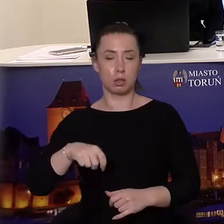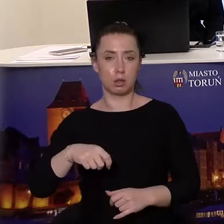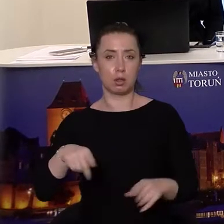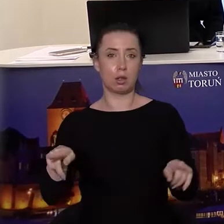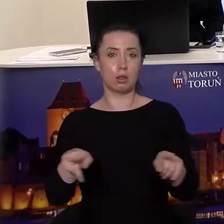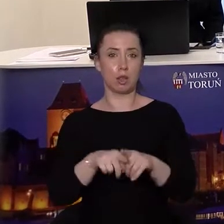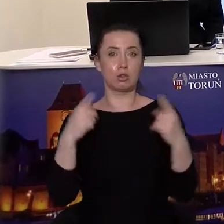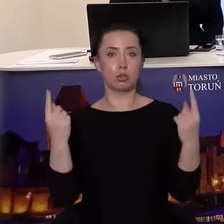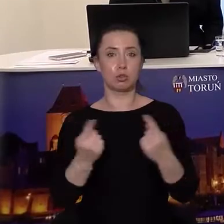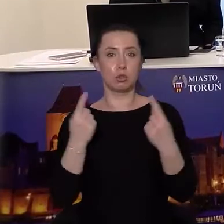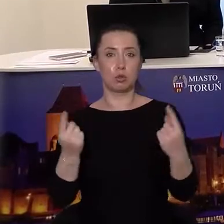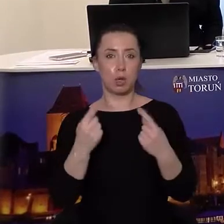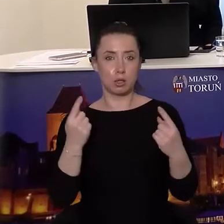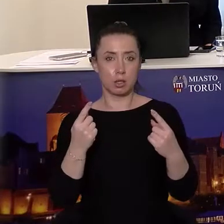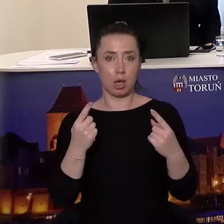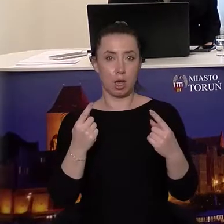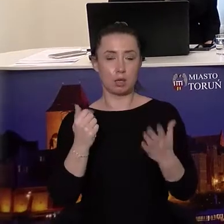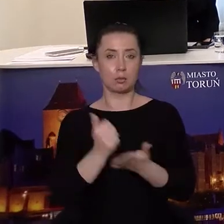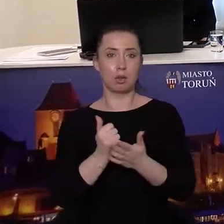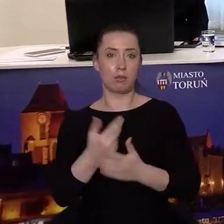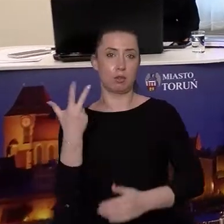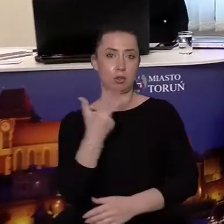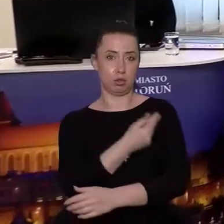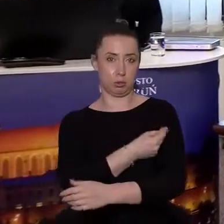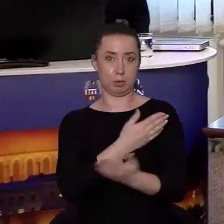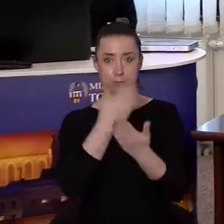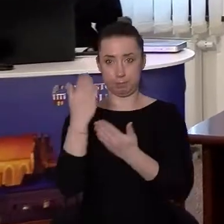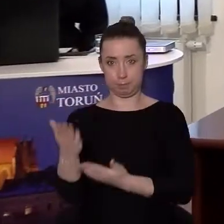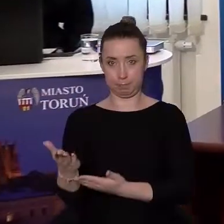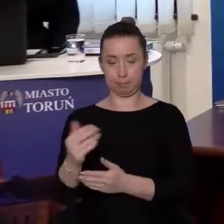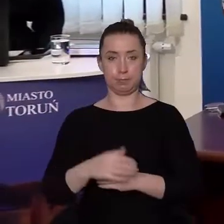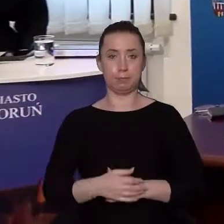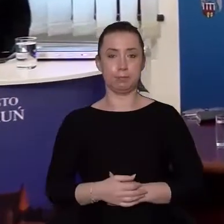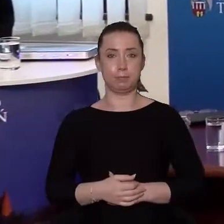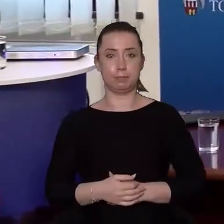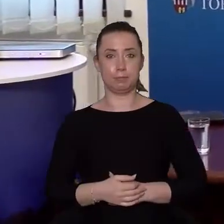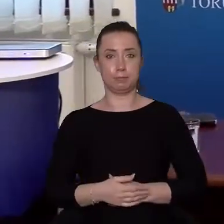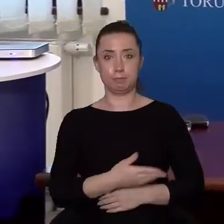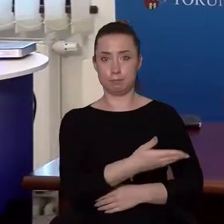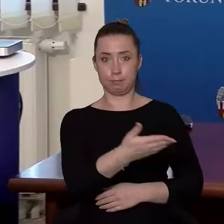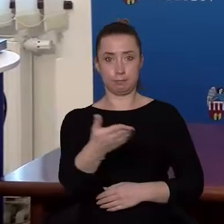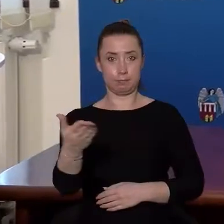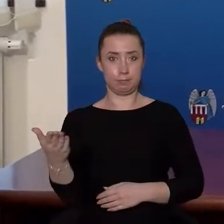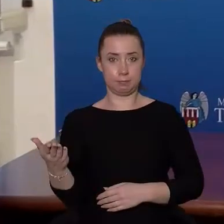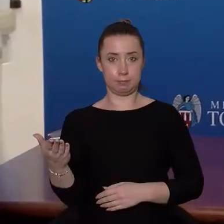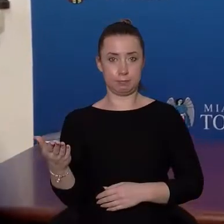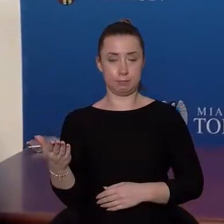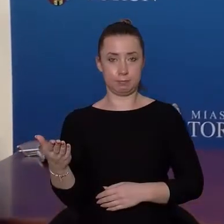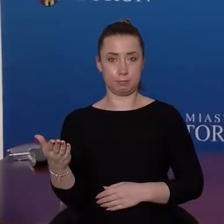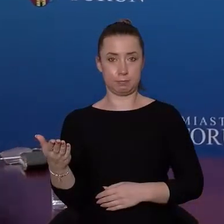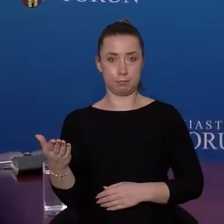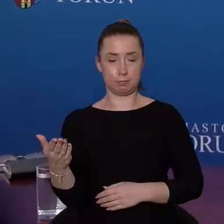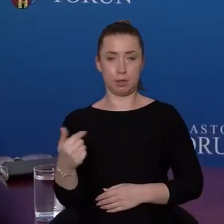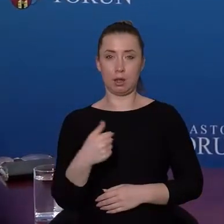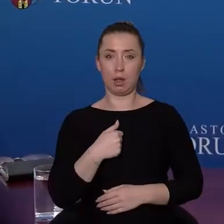ale także tej sytuacji związanej ze szczepieniami. Bardzo proszę Panie Prezydencie. Szanowni Państwo, nieotwarte